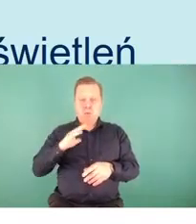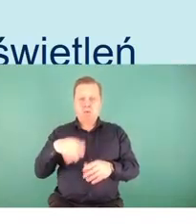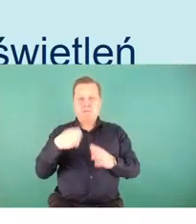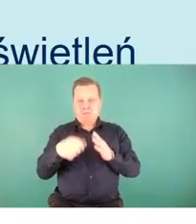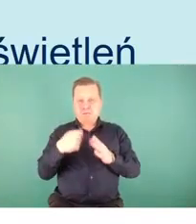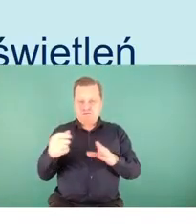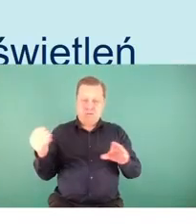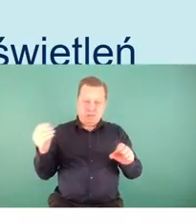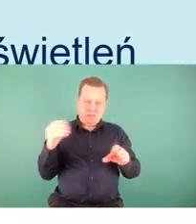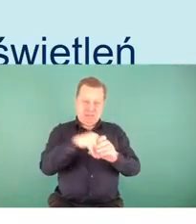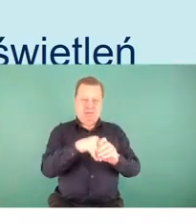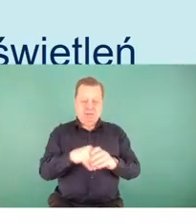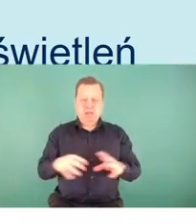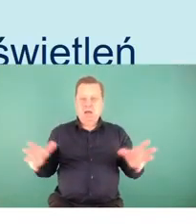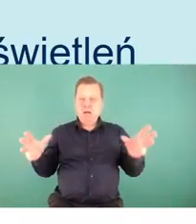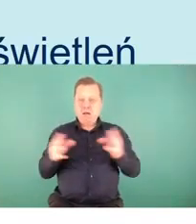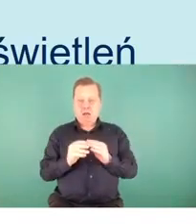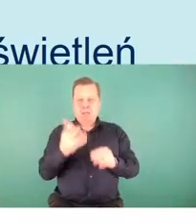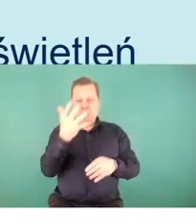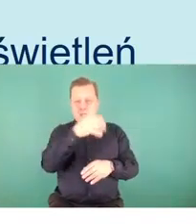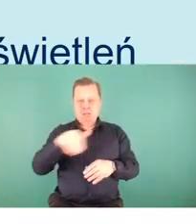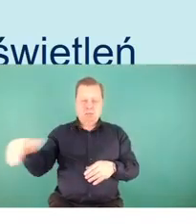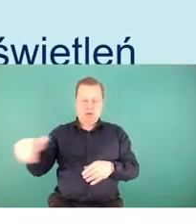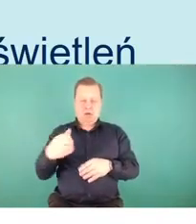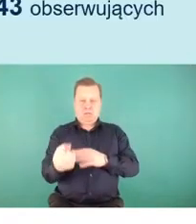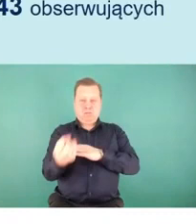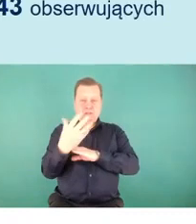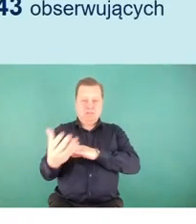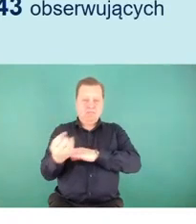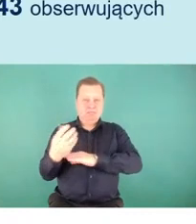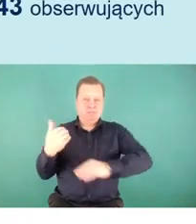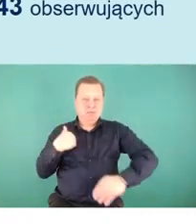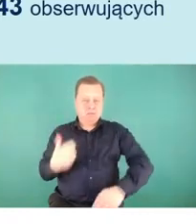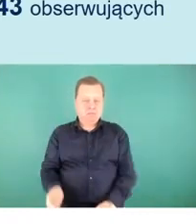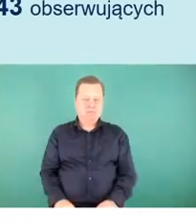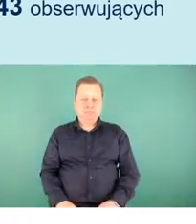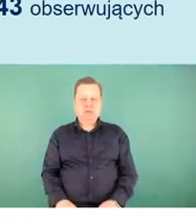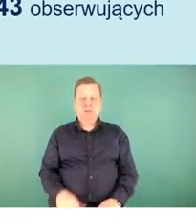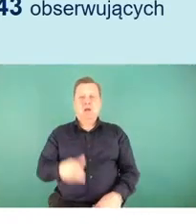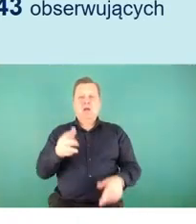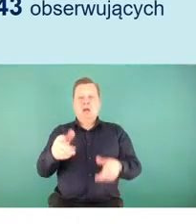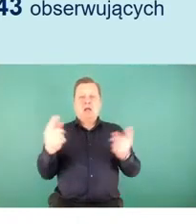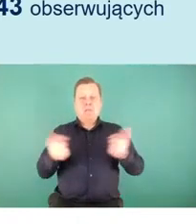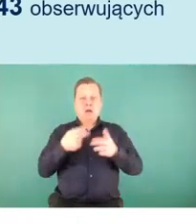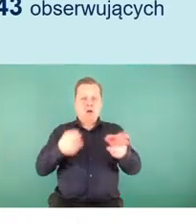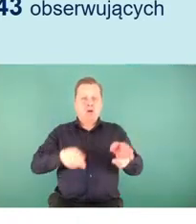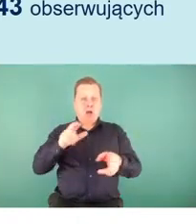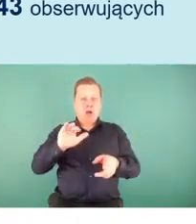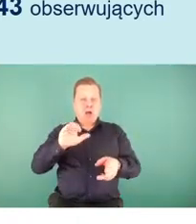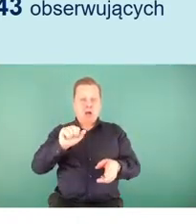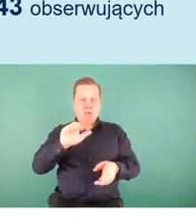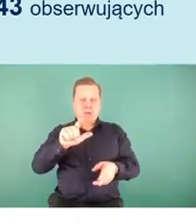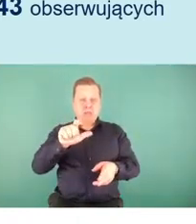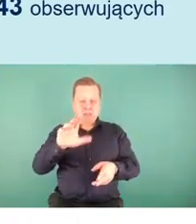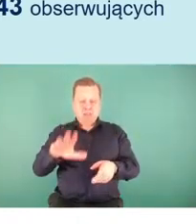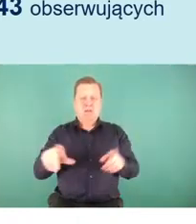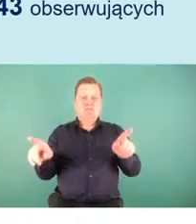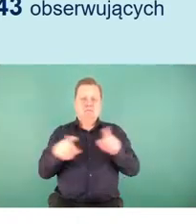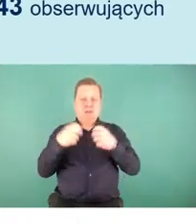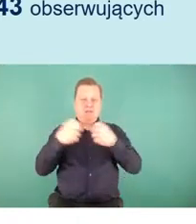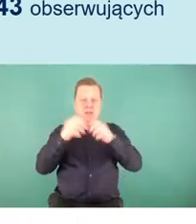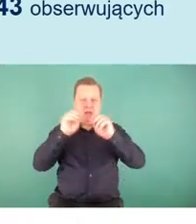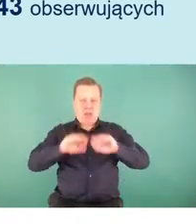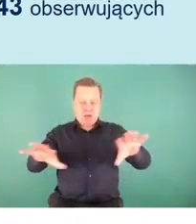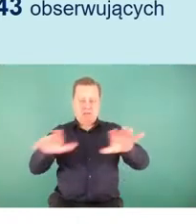które uzyskały łącznie ponad 5 milionów wyświetleń. Kampania kolejowa ABC obecna jest także w mediach społecznościowych. Naszą